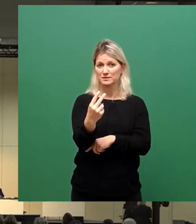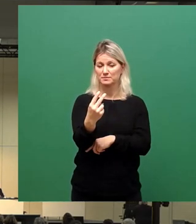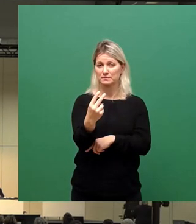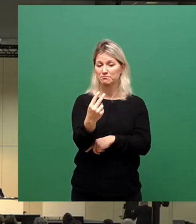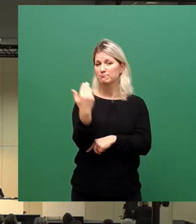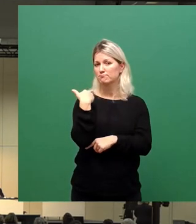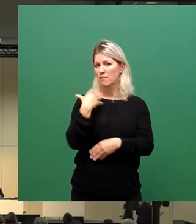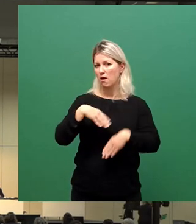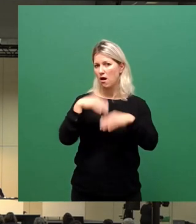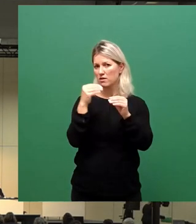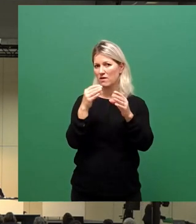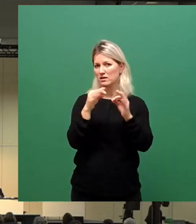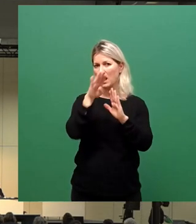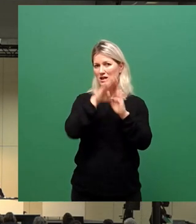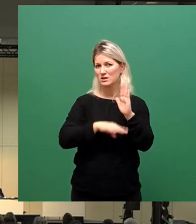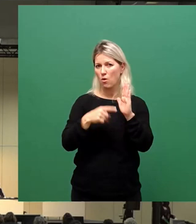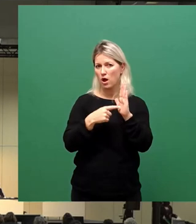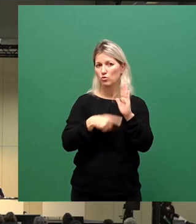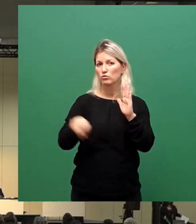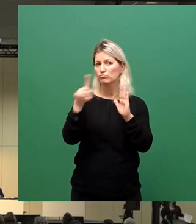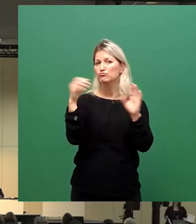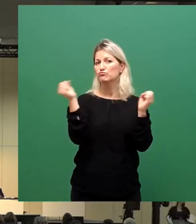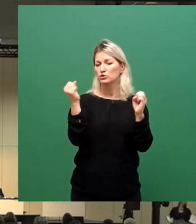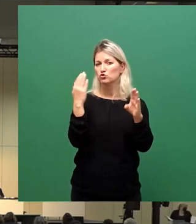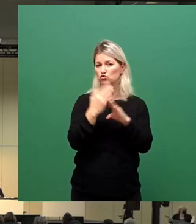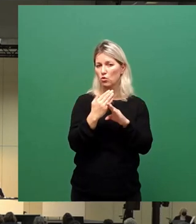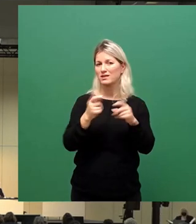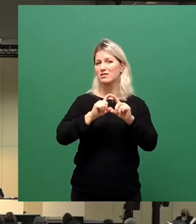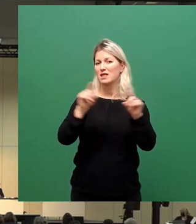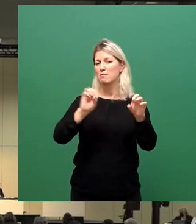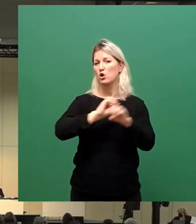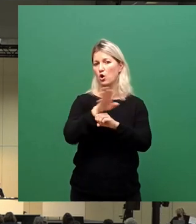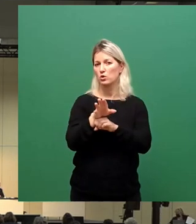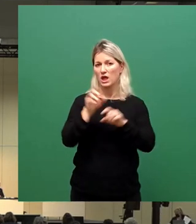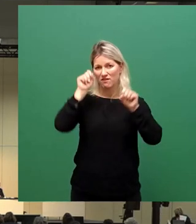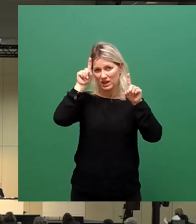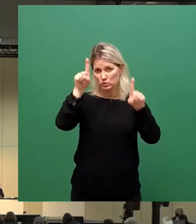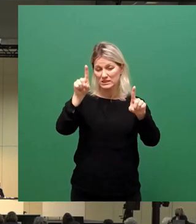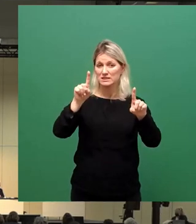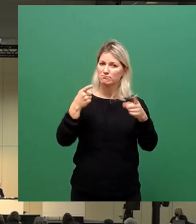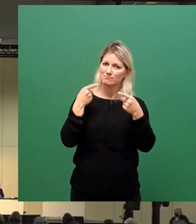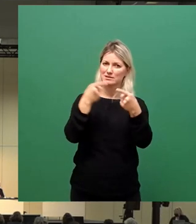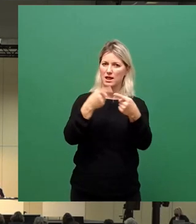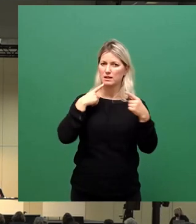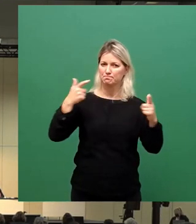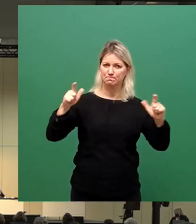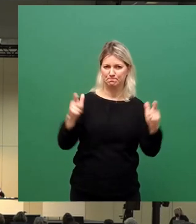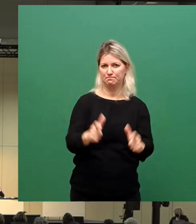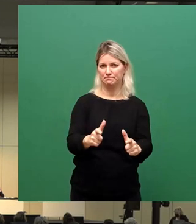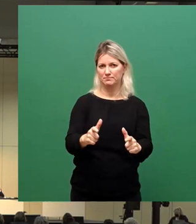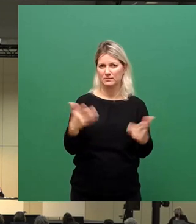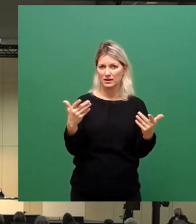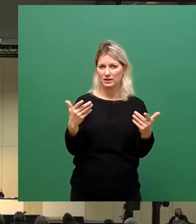Tagesordnung festgelegt. Coronavirus weiter eindämmen und das ist ein Antrag,